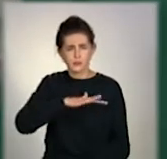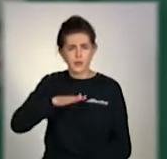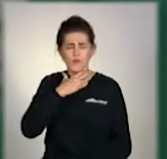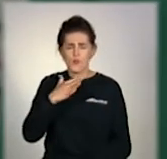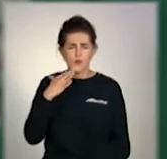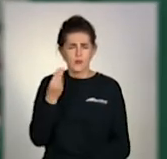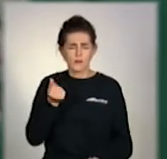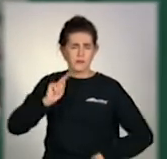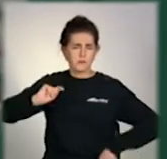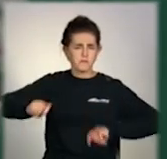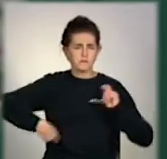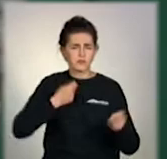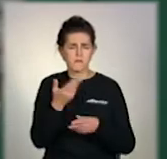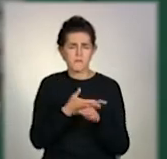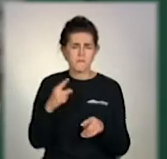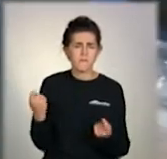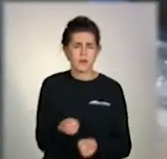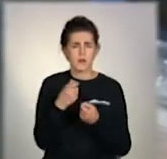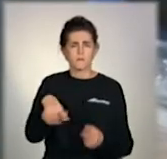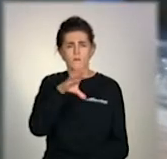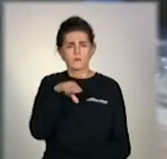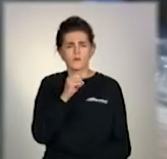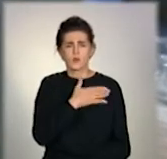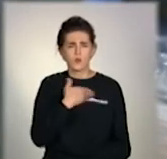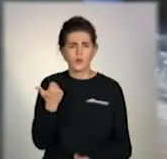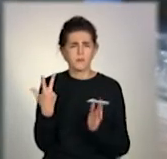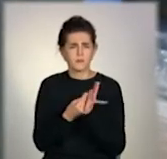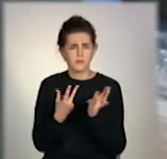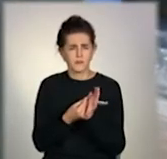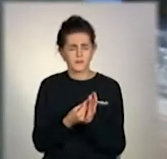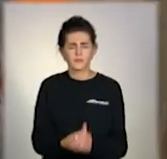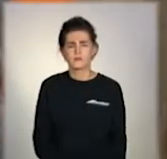зокрема й через те, що деякі українці не хочуть імунізуватися.